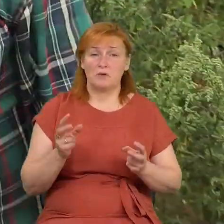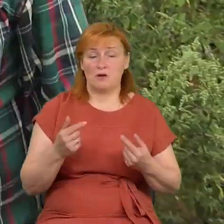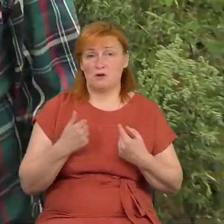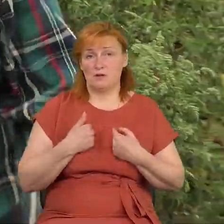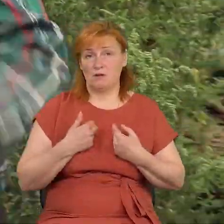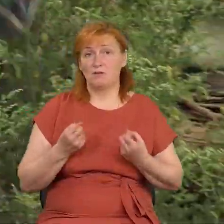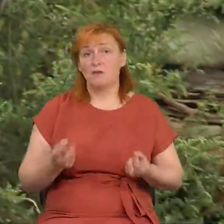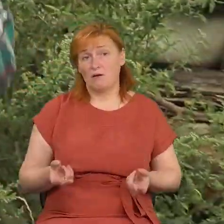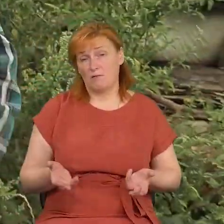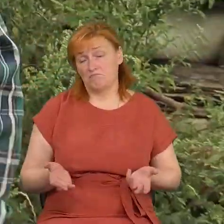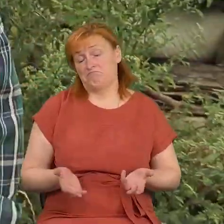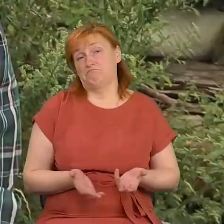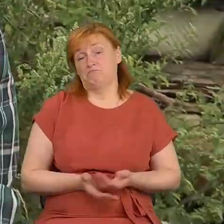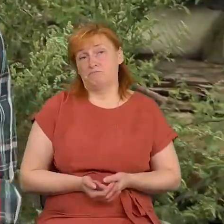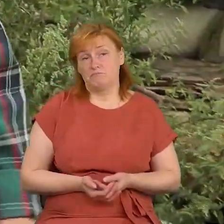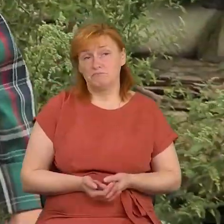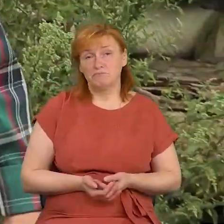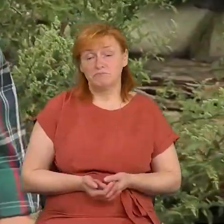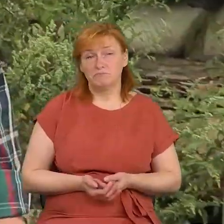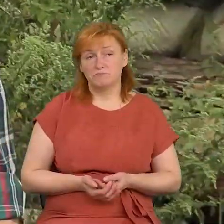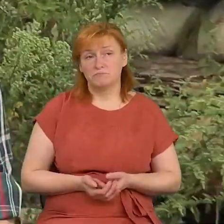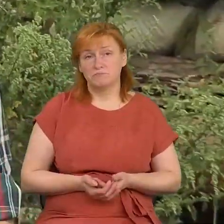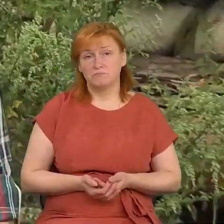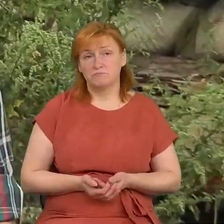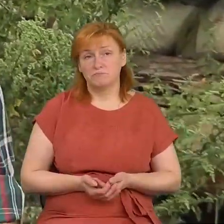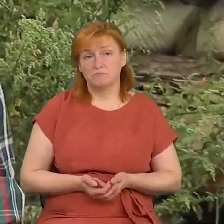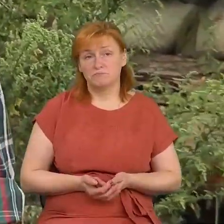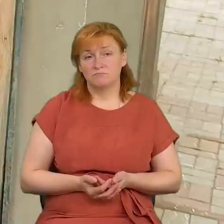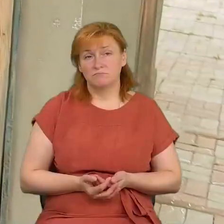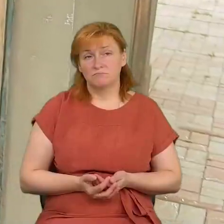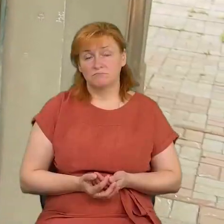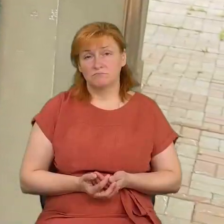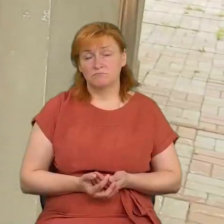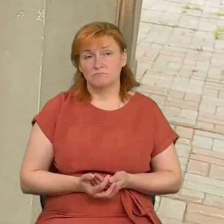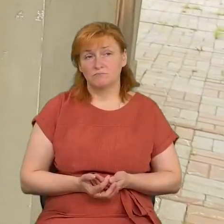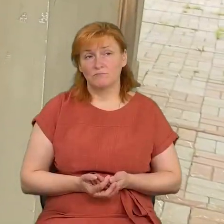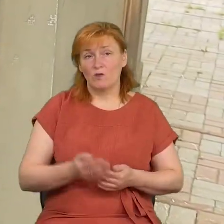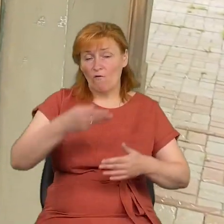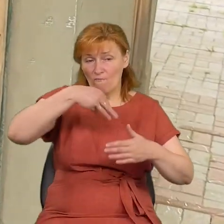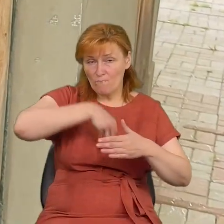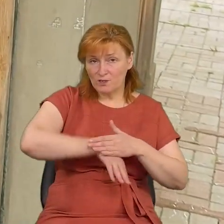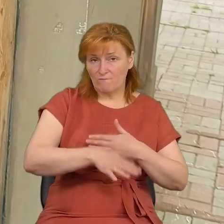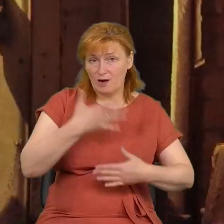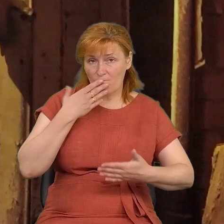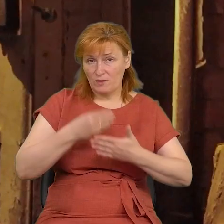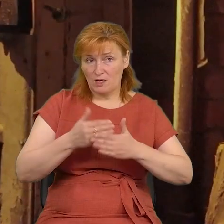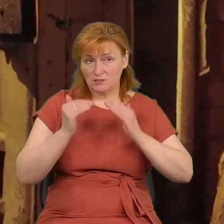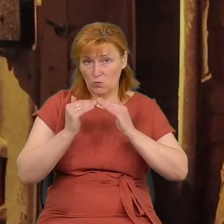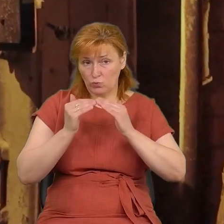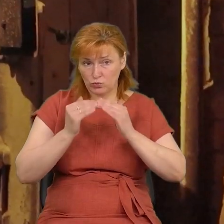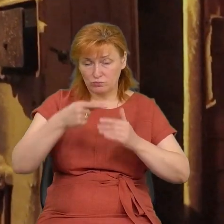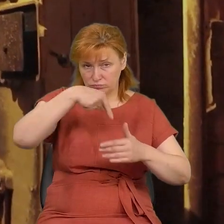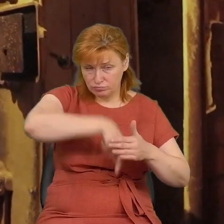відкритий під небом? Ну як? Хлопці, я. В підвалі власного будинку встановив грубку. Там